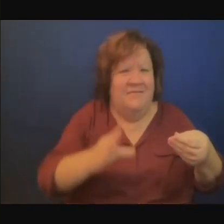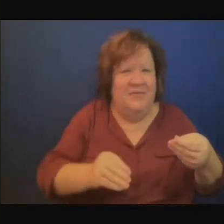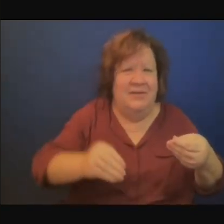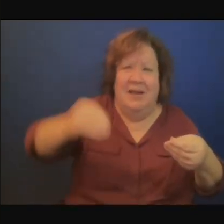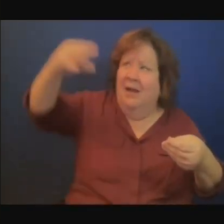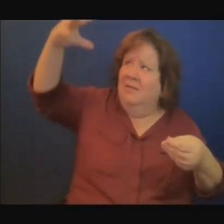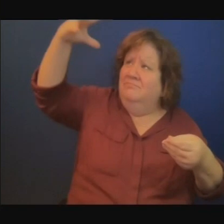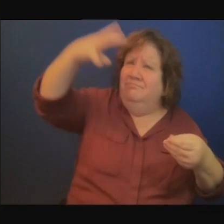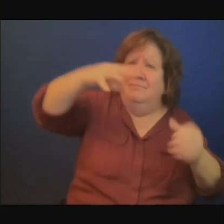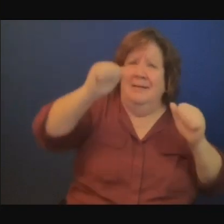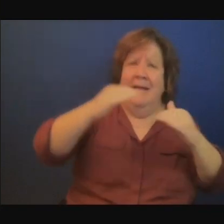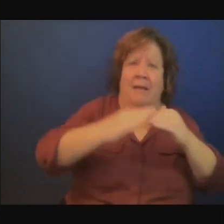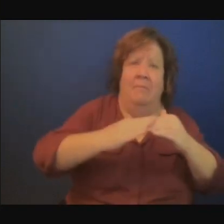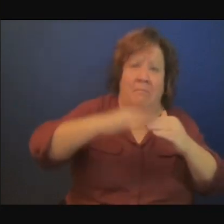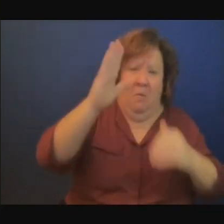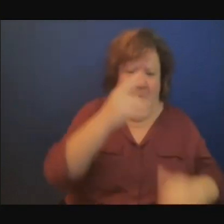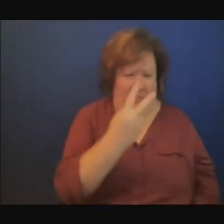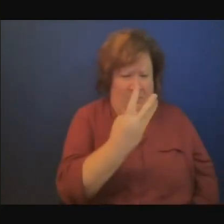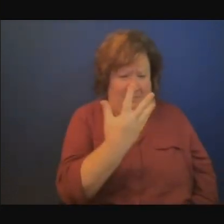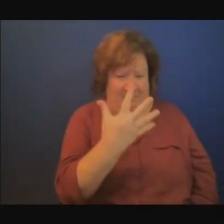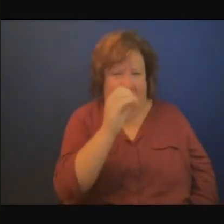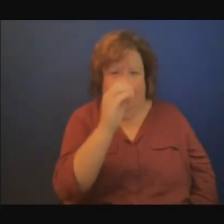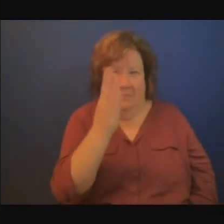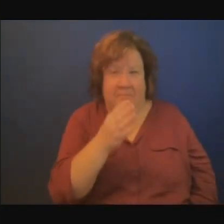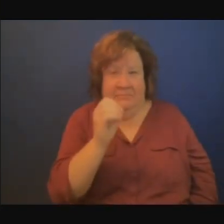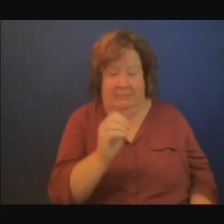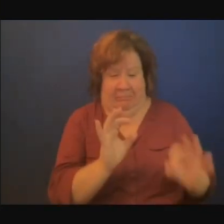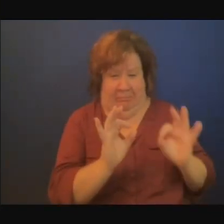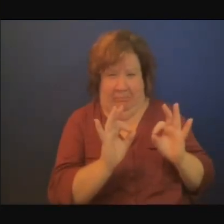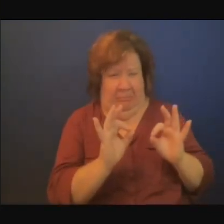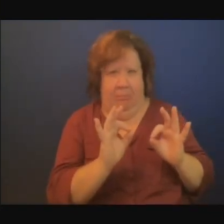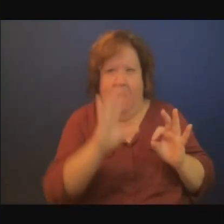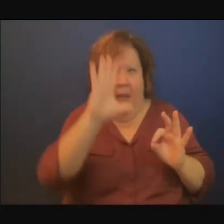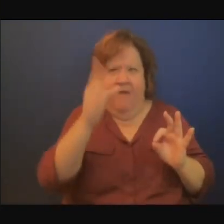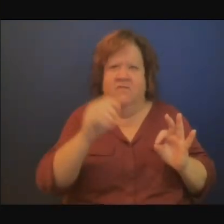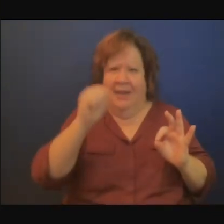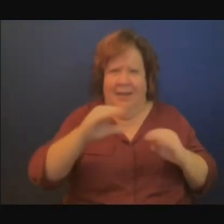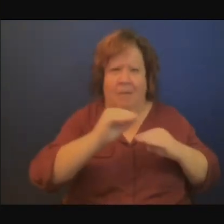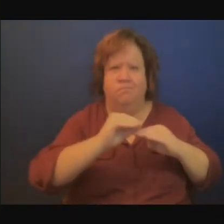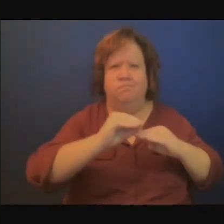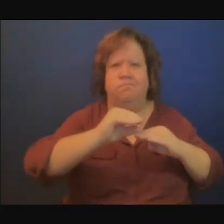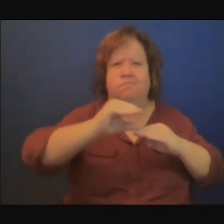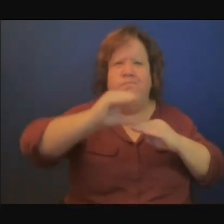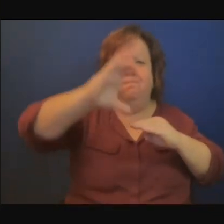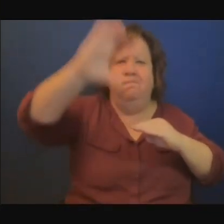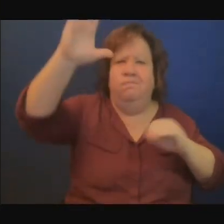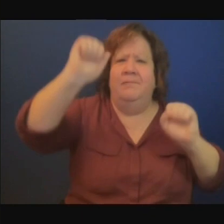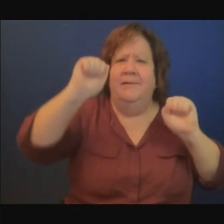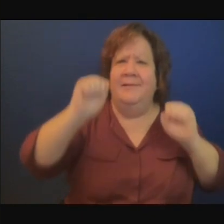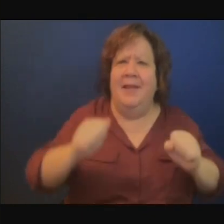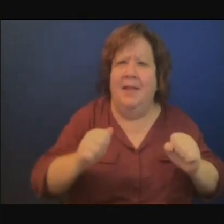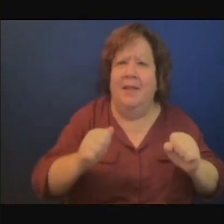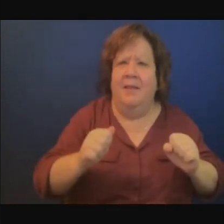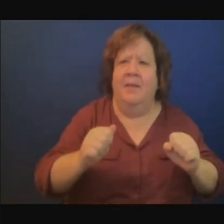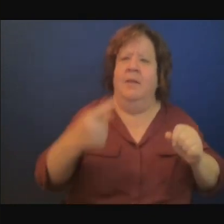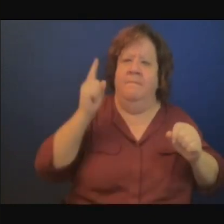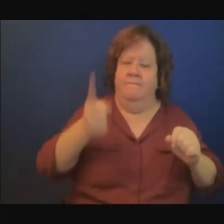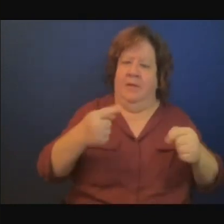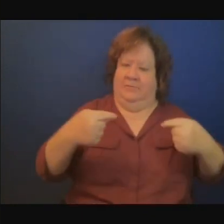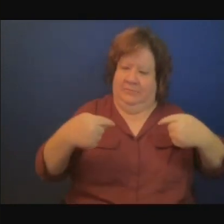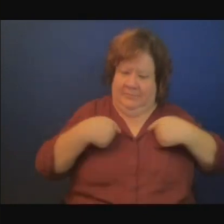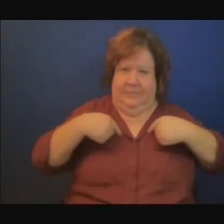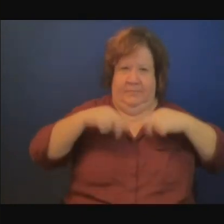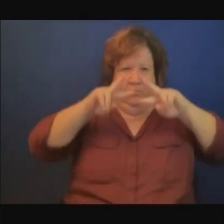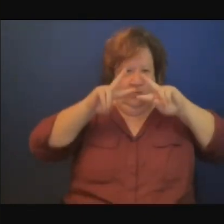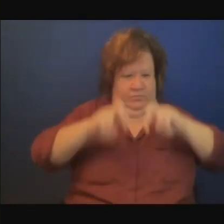'importation de concepts qui ne sont pas pertinents pour l'Afrique et entre autres concepts il y a ce